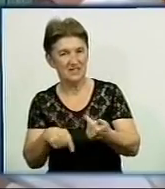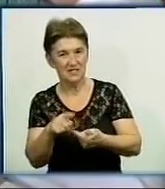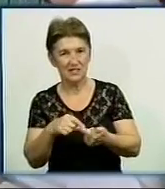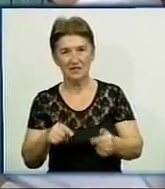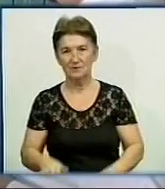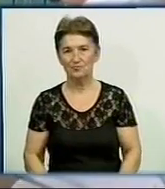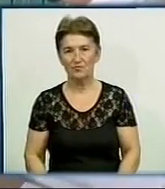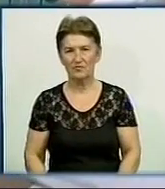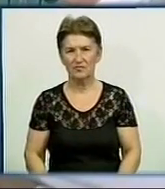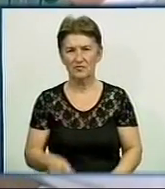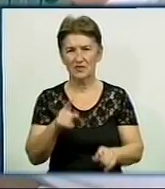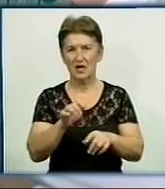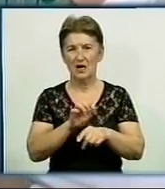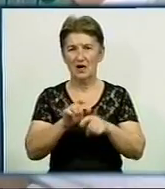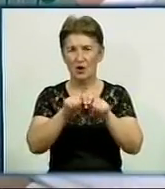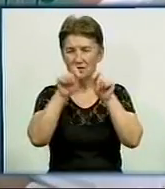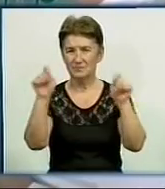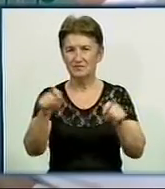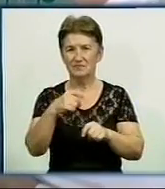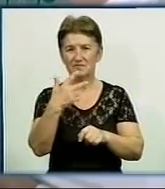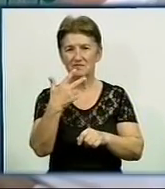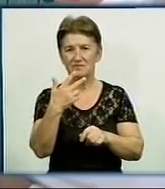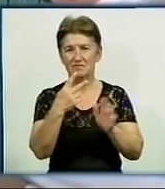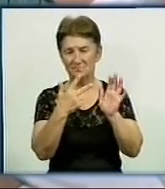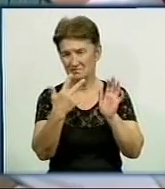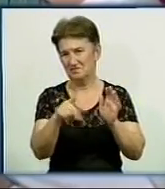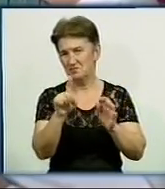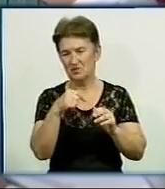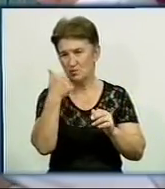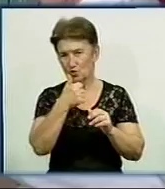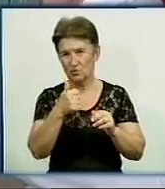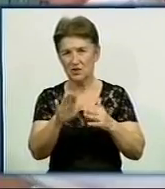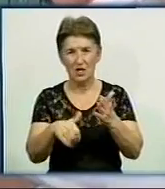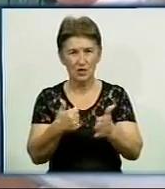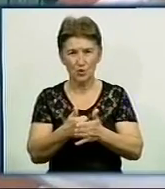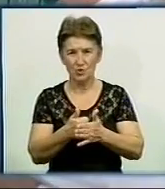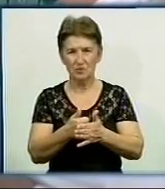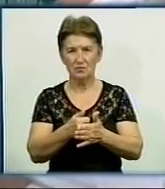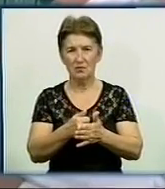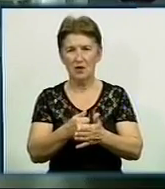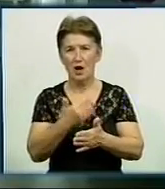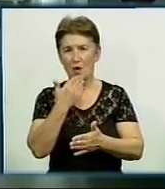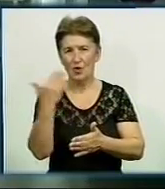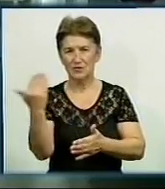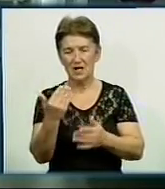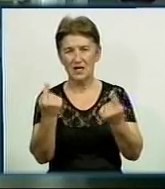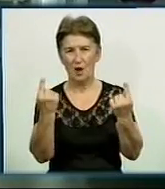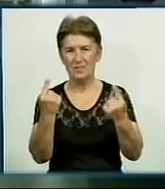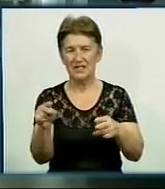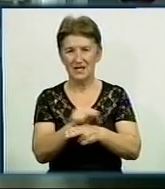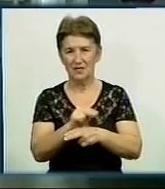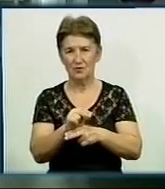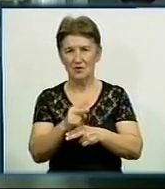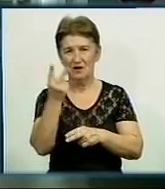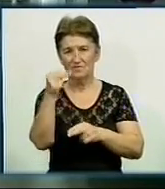Центр запущений у 2001 році, до цього не стояв 10 років, не функціонував. А останній капітальний ремонт проводився у